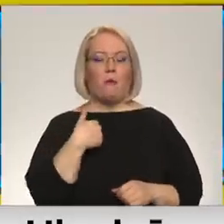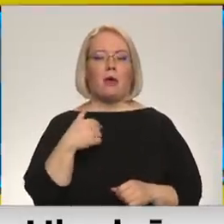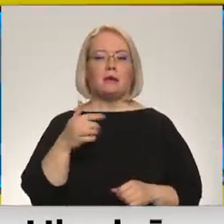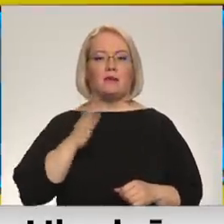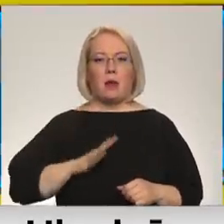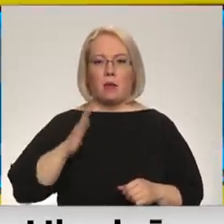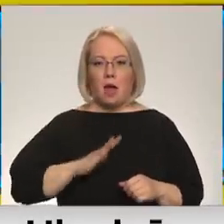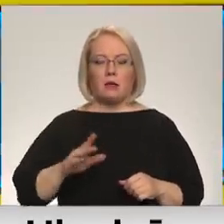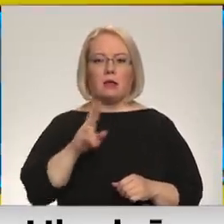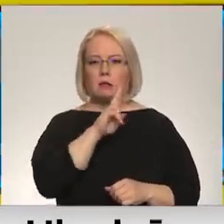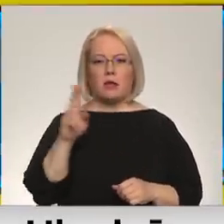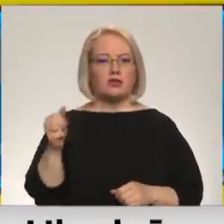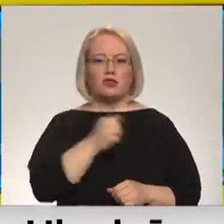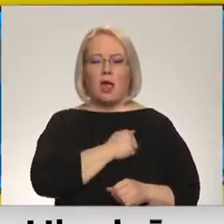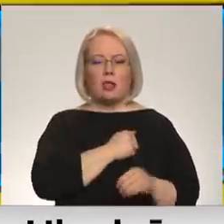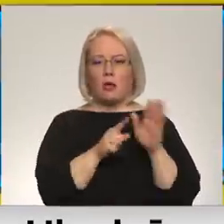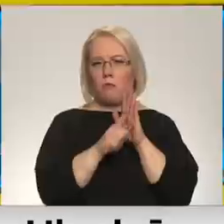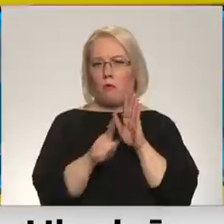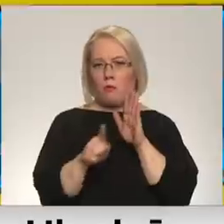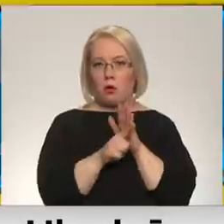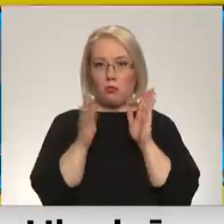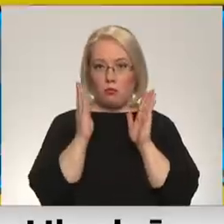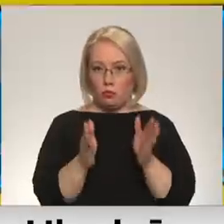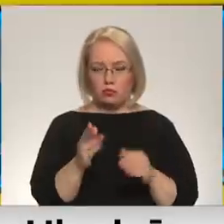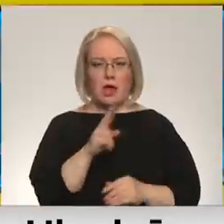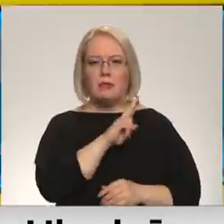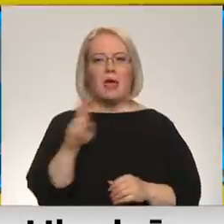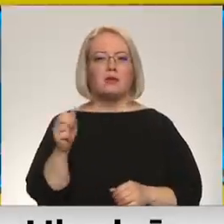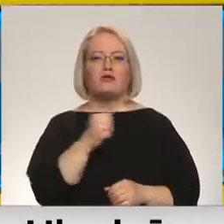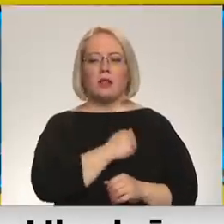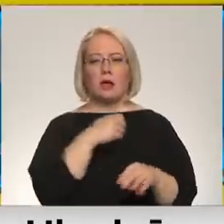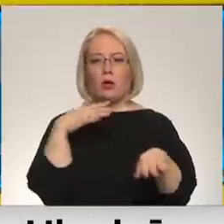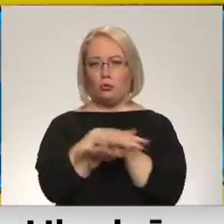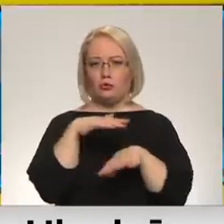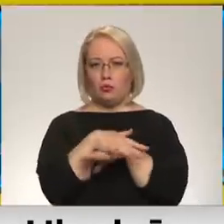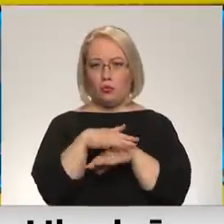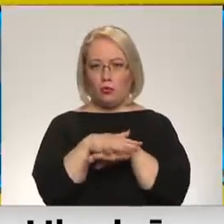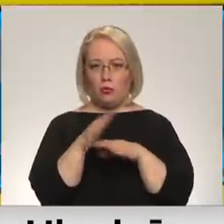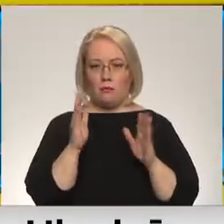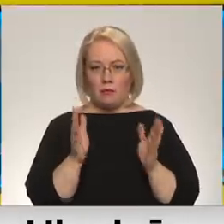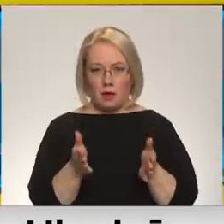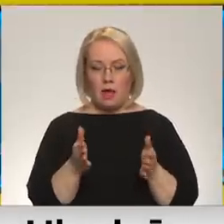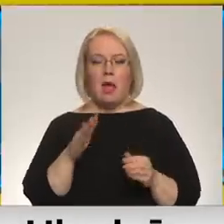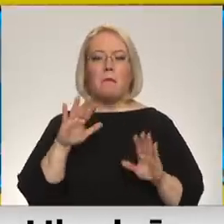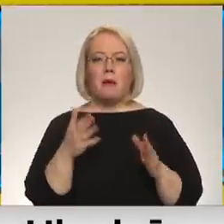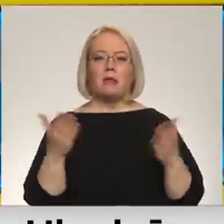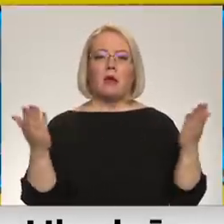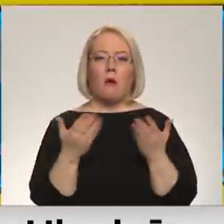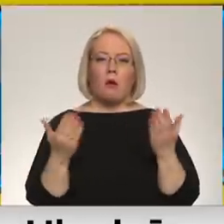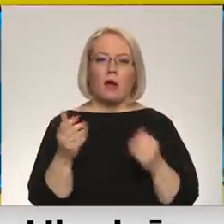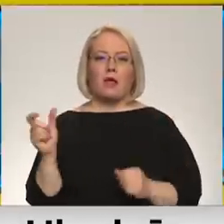krietni vienu nežēlīgu bombardēšanu, krietni vienu nežēlīgākus uzbrukumus. Bet kaut kādā brīdī